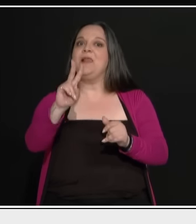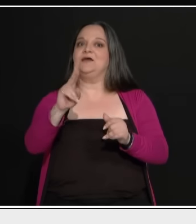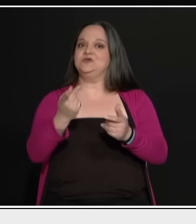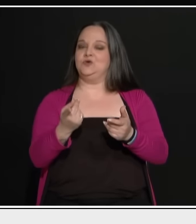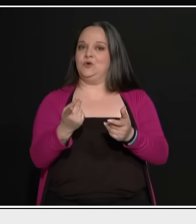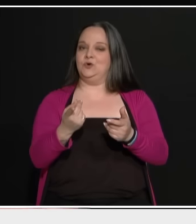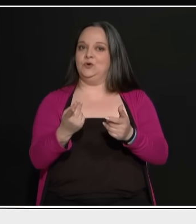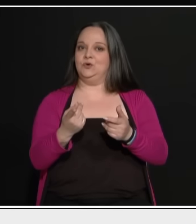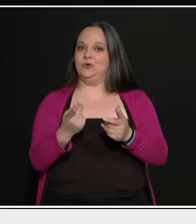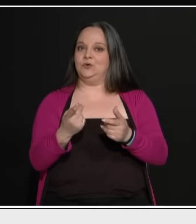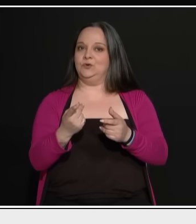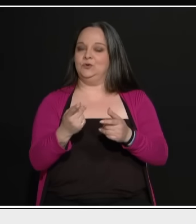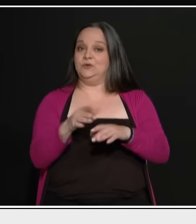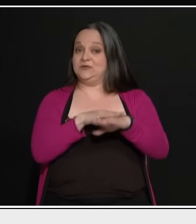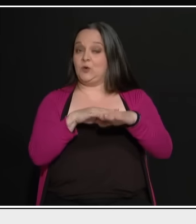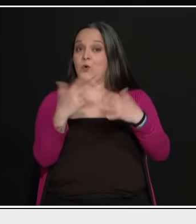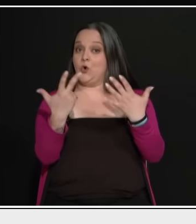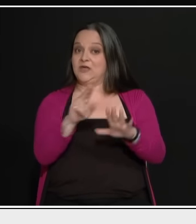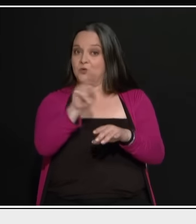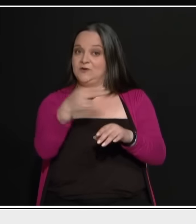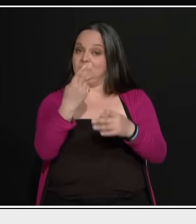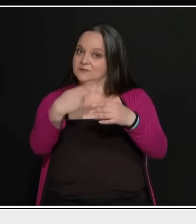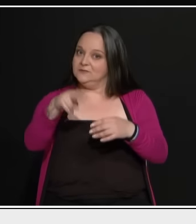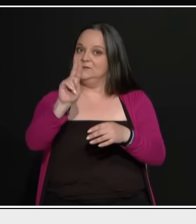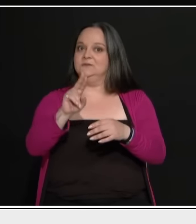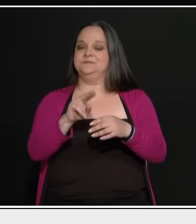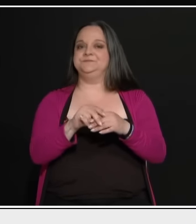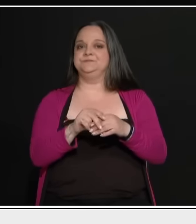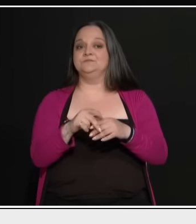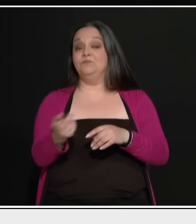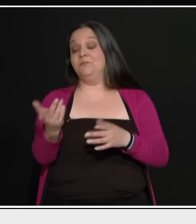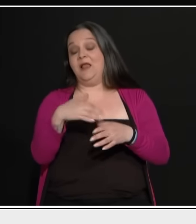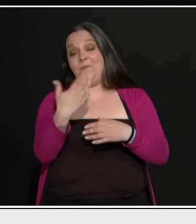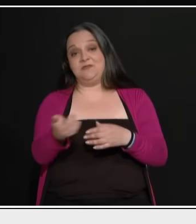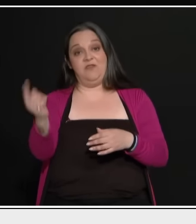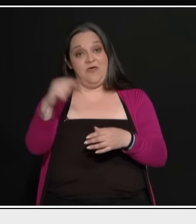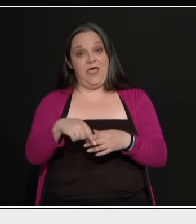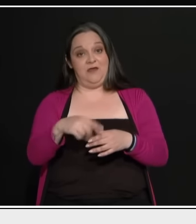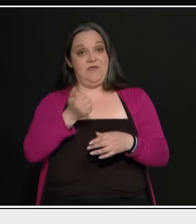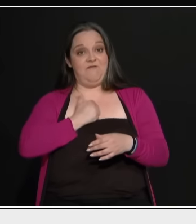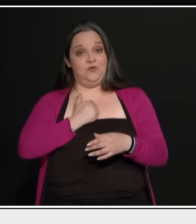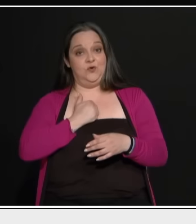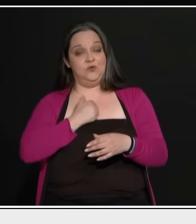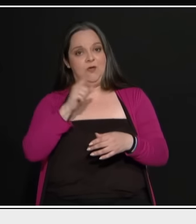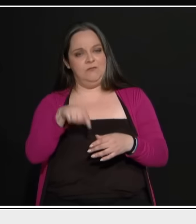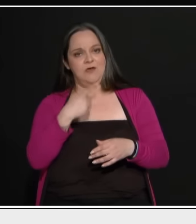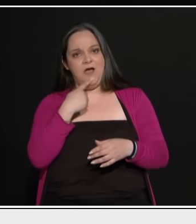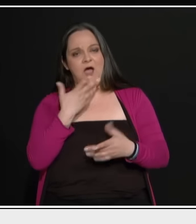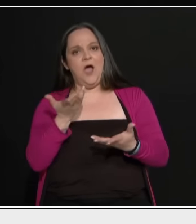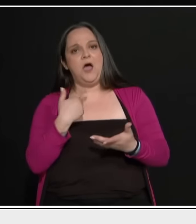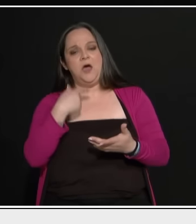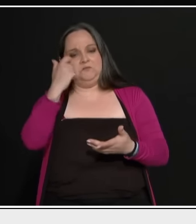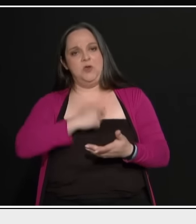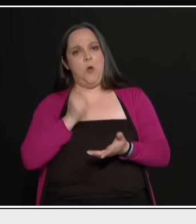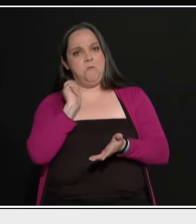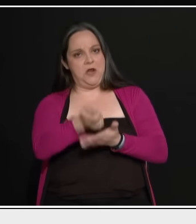εργοδότης και θα πει, για να πάω εγώ στον αντίλογο, να κάνουμε μια διάδραση. Θα έρθει μετά ο εργοδότης και θα πει, άμα εγώ δίνω στο λασκαρά το, εκτός